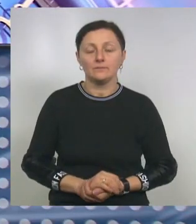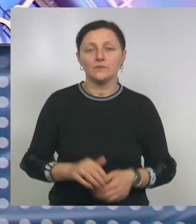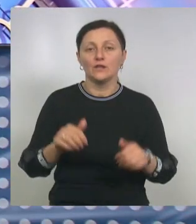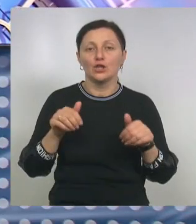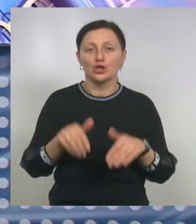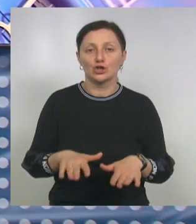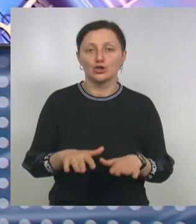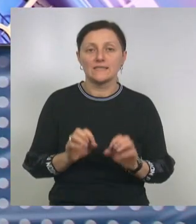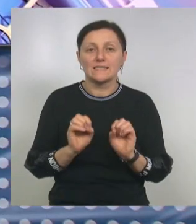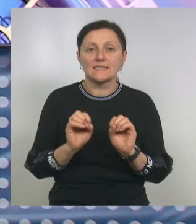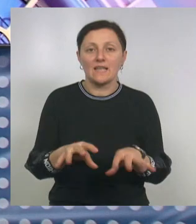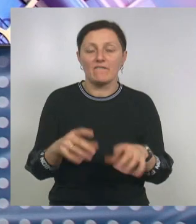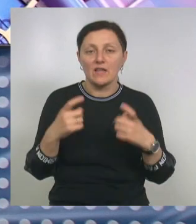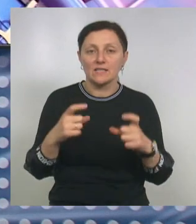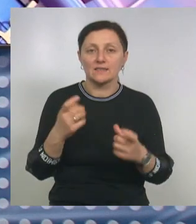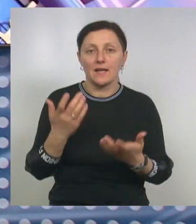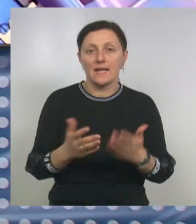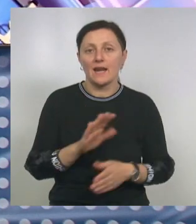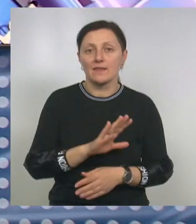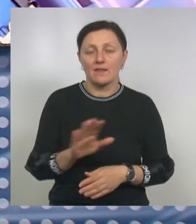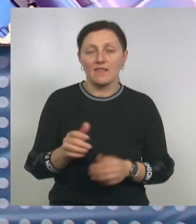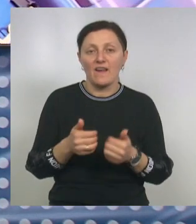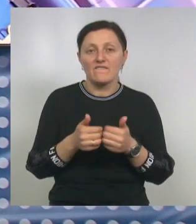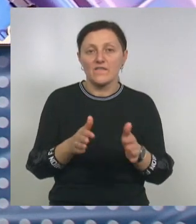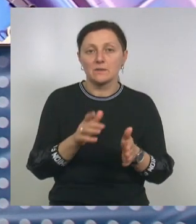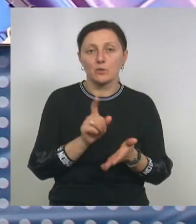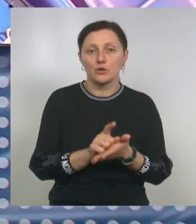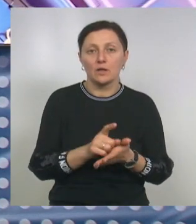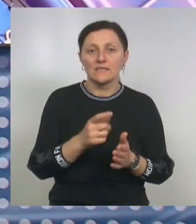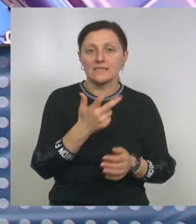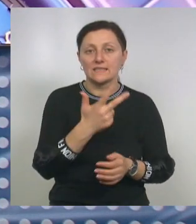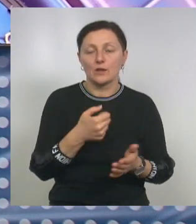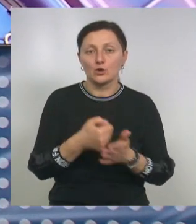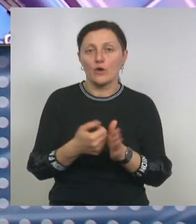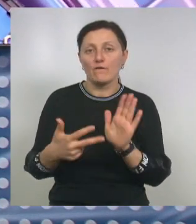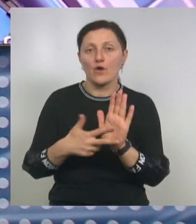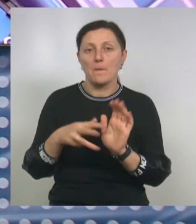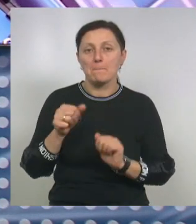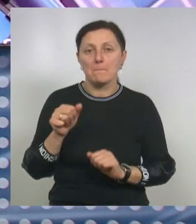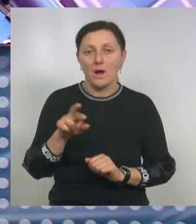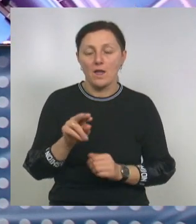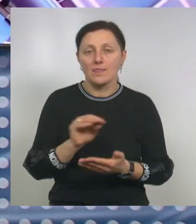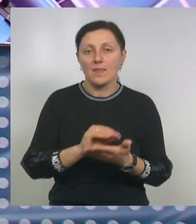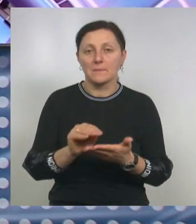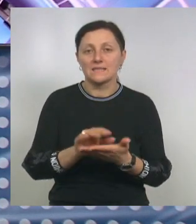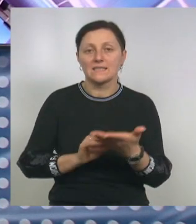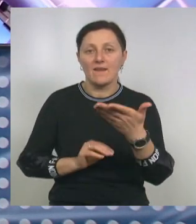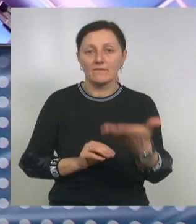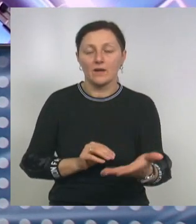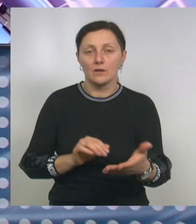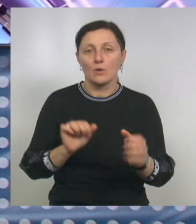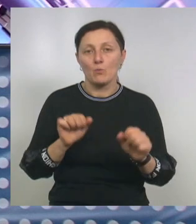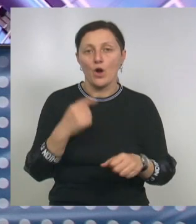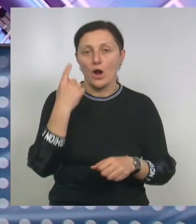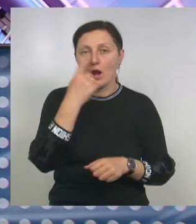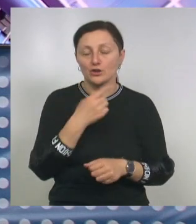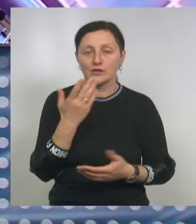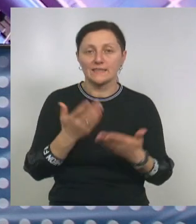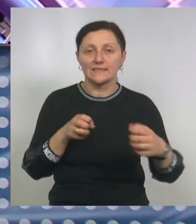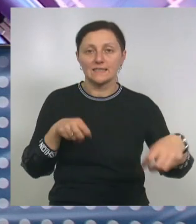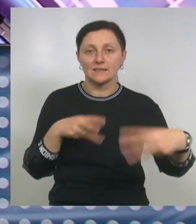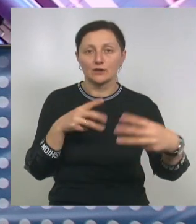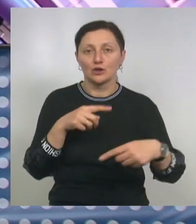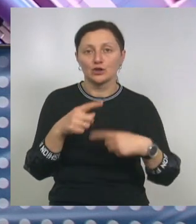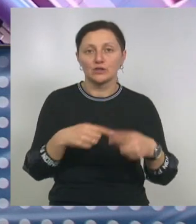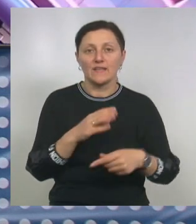сдавать ЕГЭ или нет, выпускники должны с 3 по 8 мая. Подать соответствующее заявление можно будет очно или дистанционно через